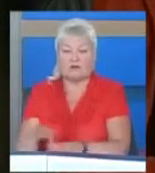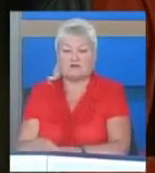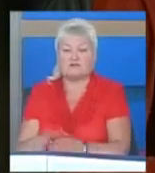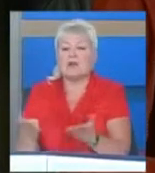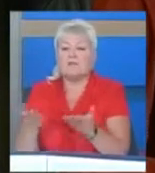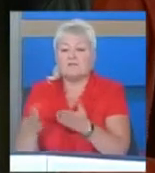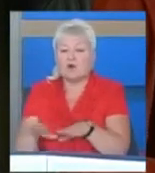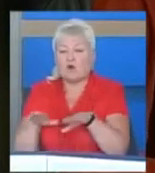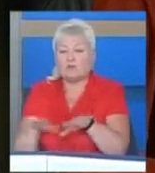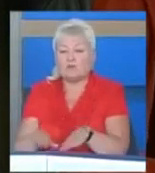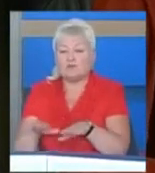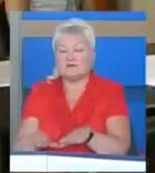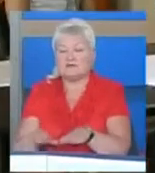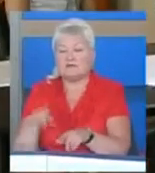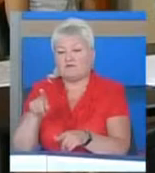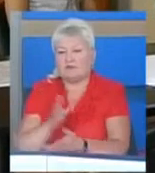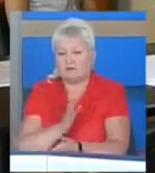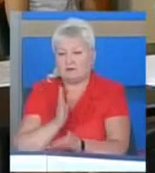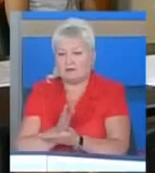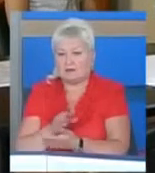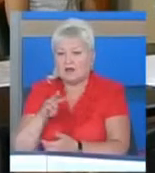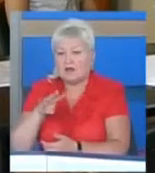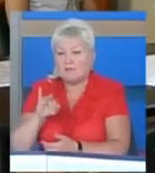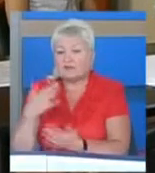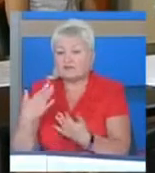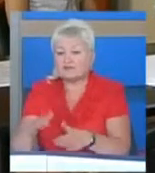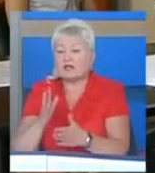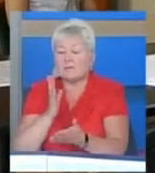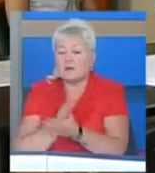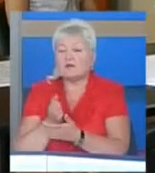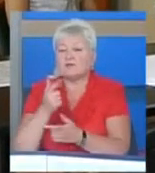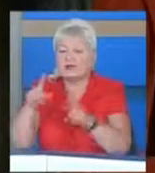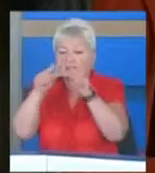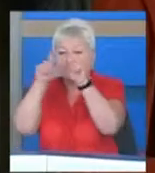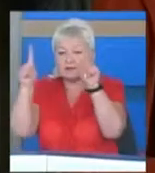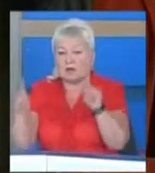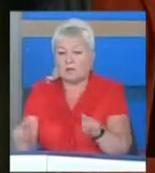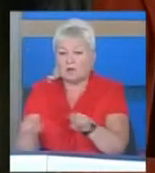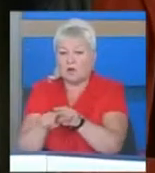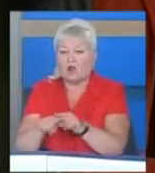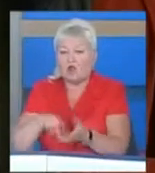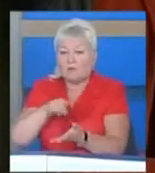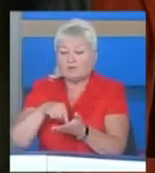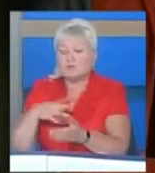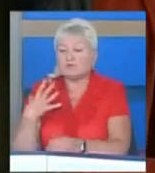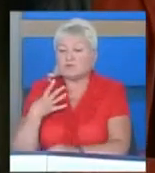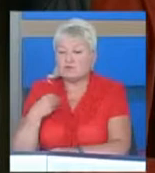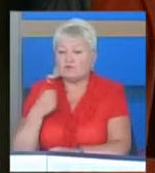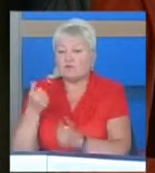якому місці маршруту вони є. Ми вже маємо декілька табло по місту Львову, де є